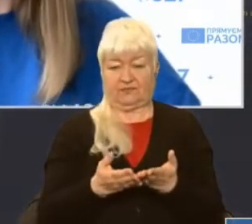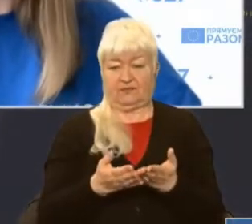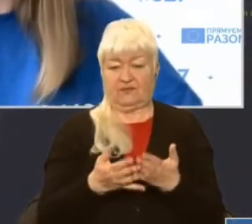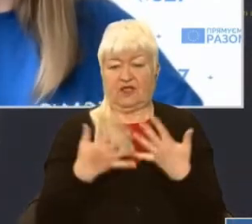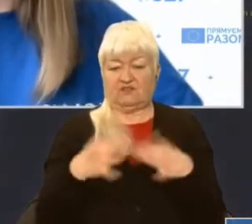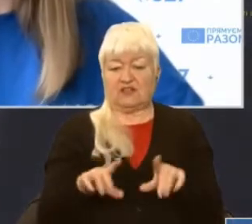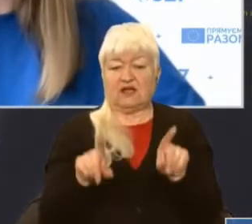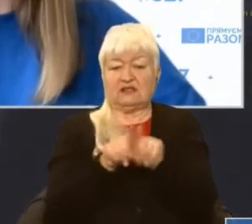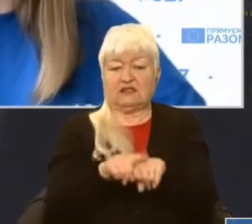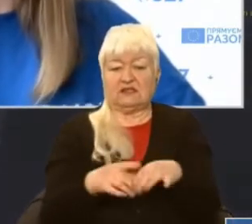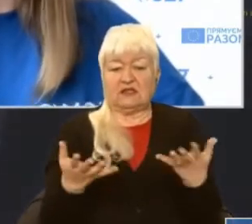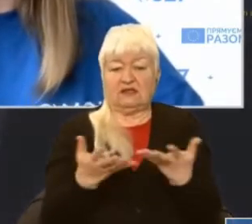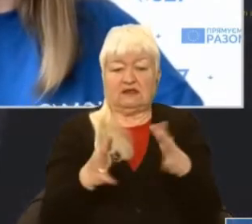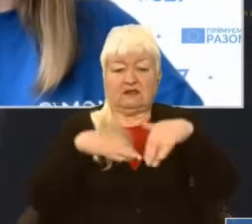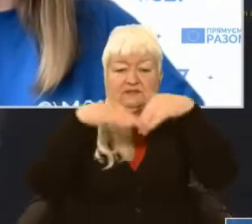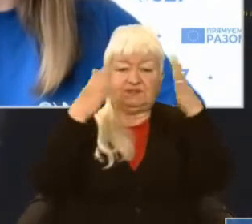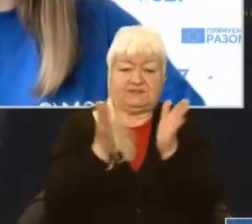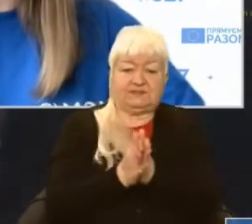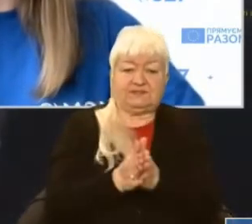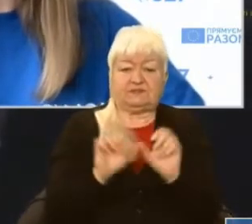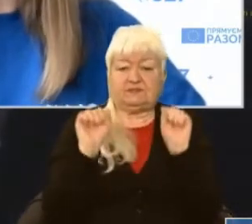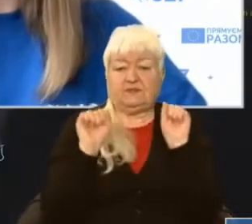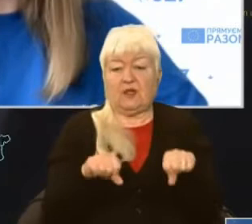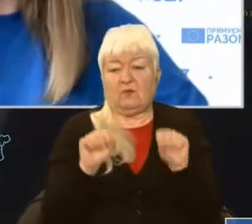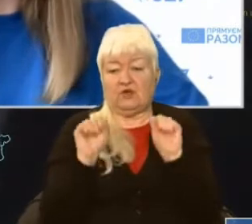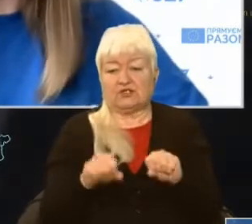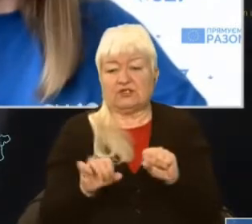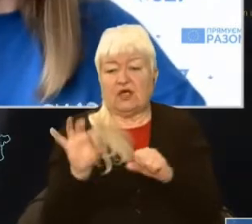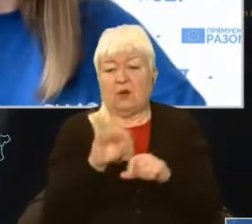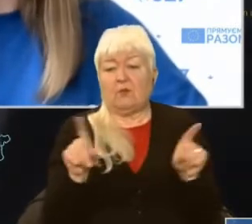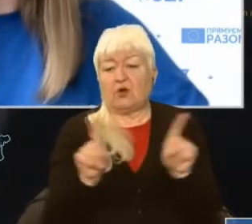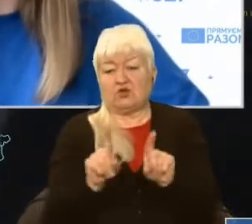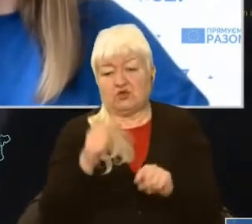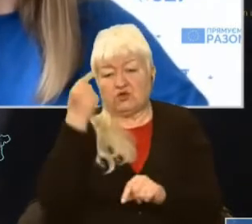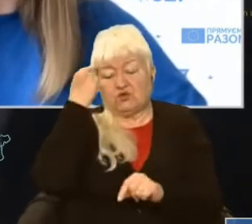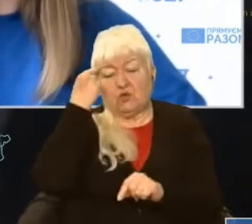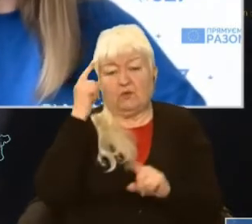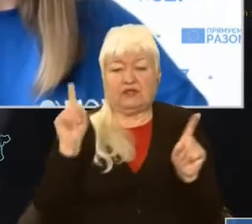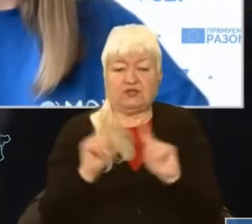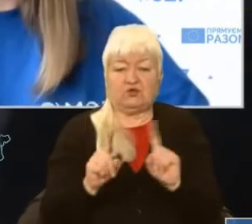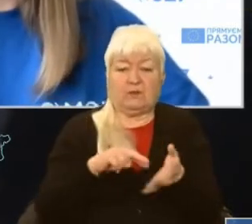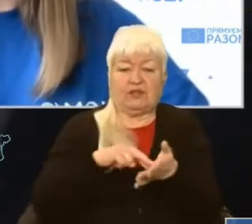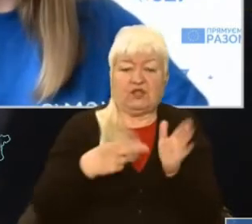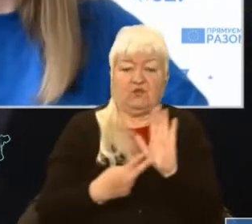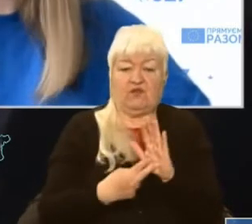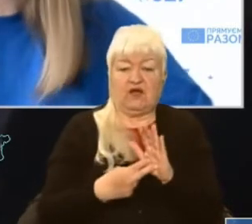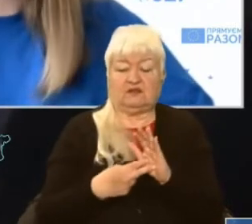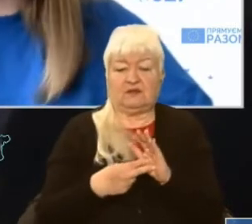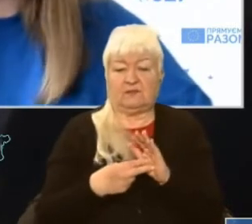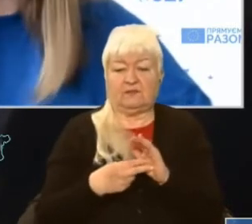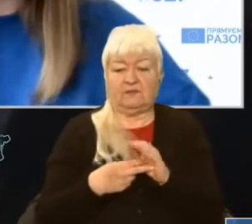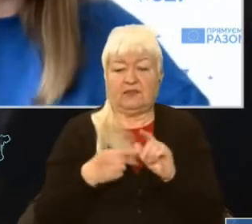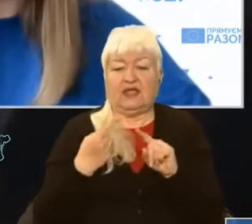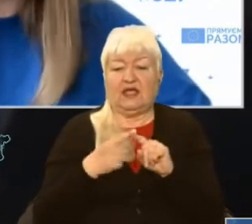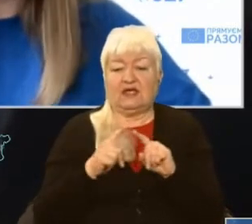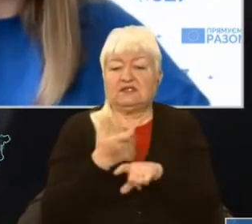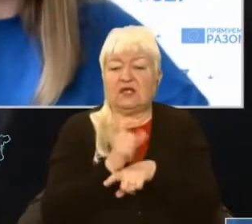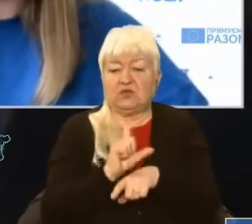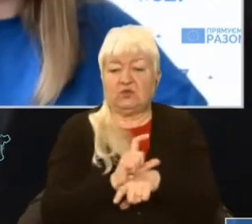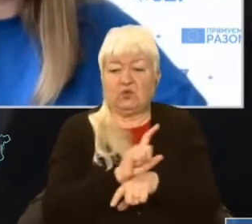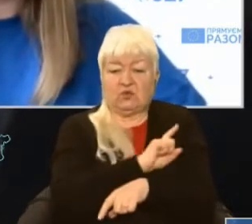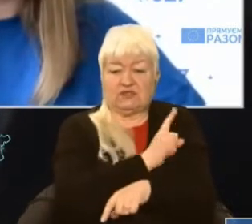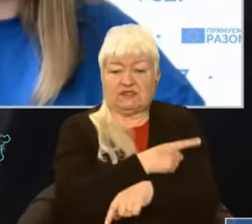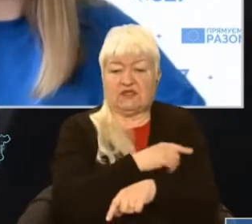загалом можливість про щось думати, і щось планувати, це дуже сильно